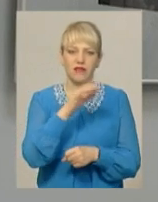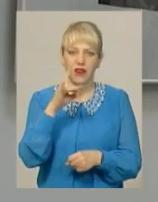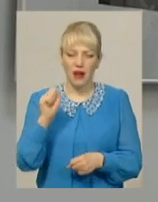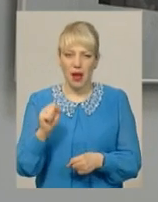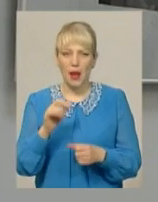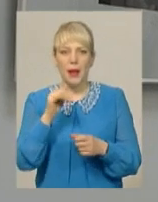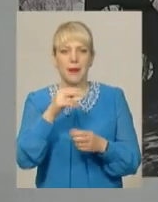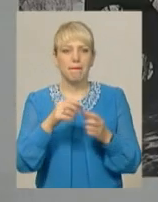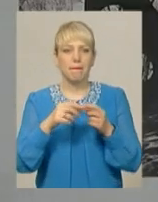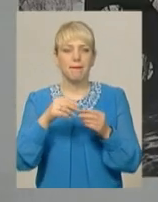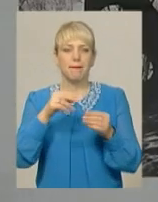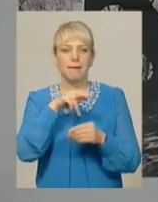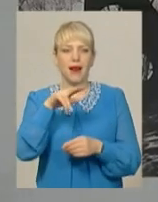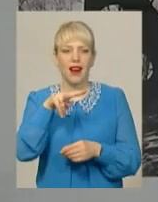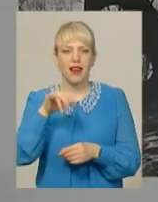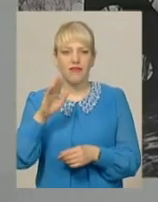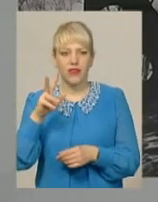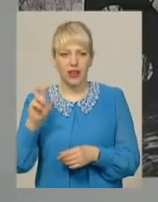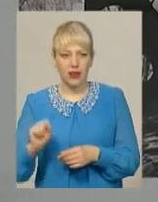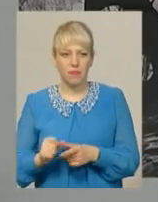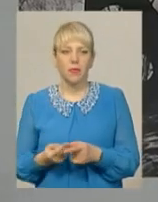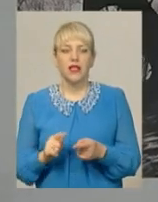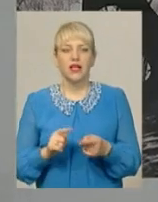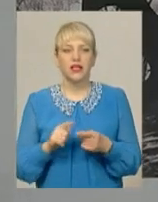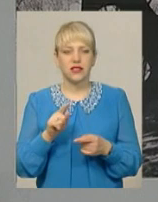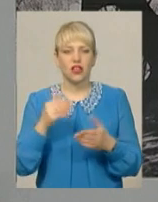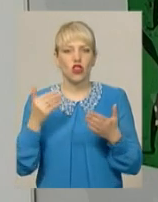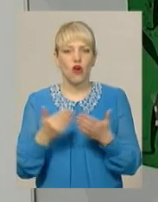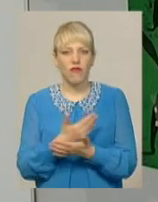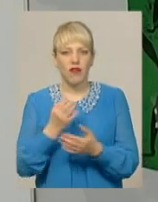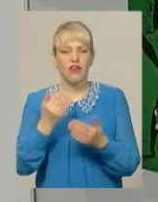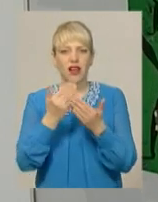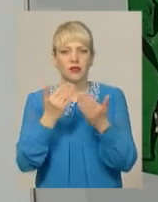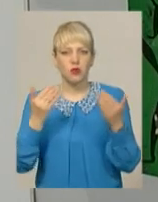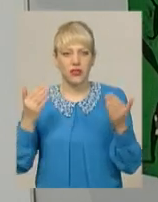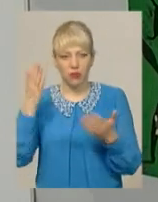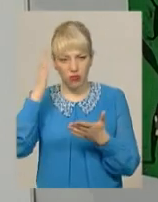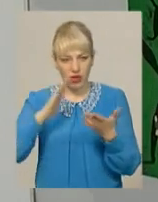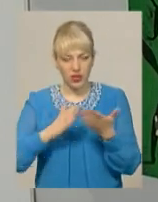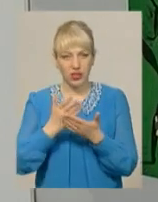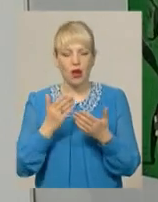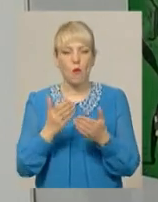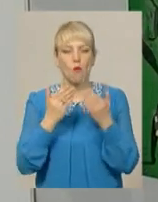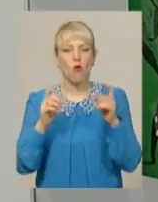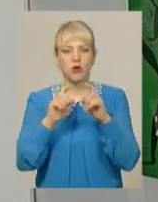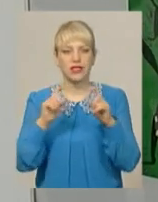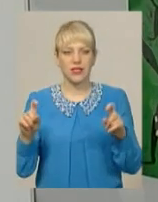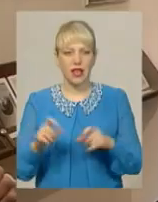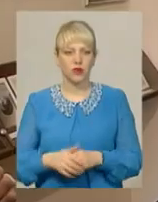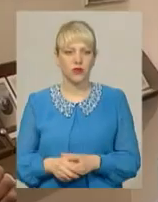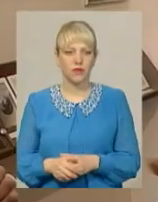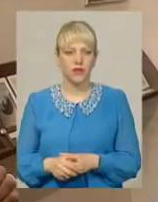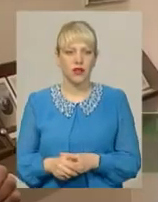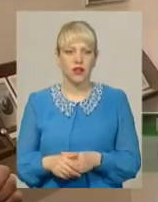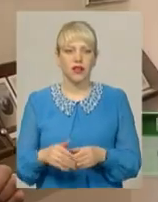і стверджує, біологічний. Під ним розуміє себе. Це дещо нове в експозиційній політиці музею, говорить хмельницький фотограф Костянтин Жданов.